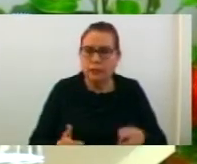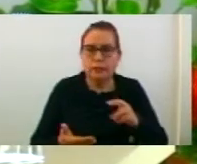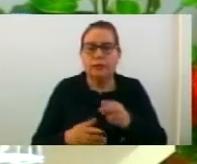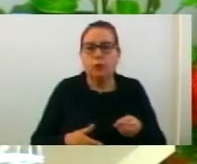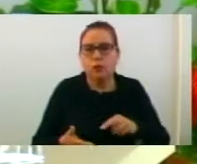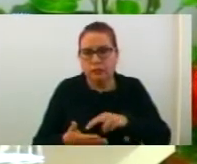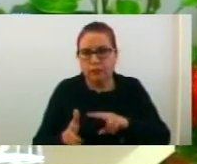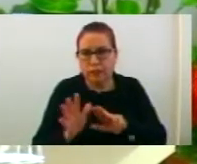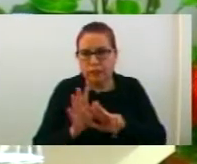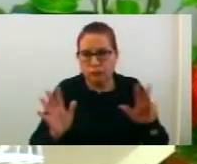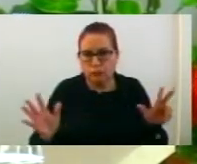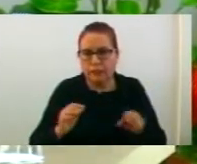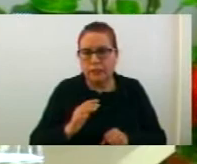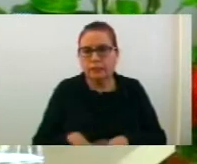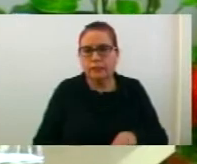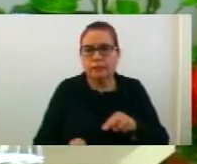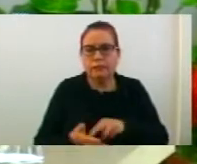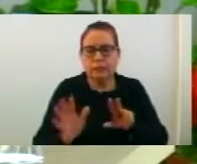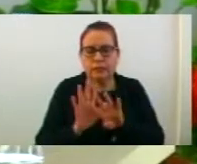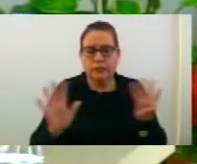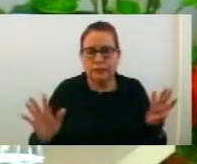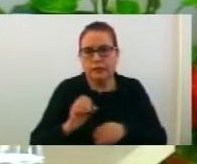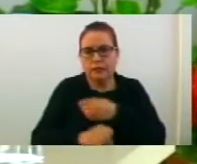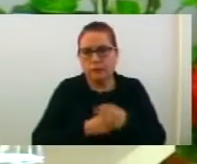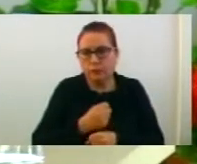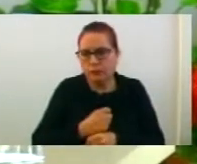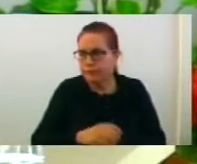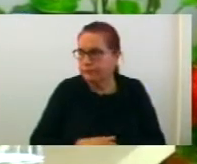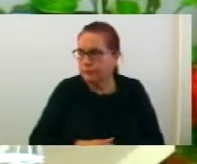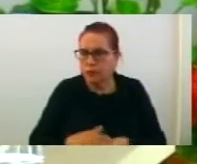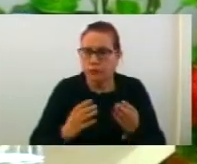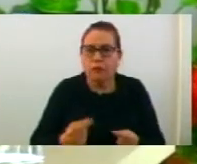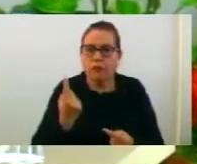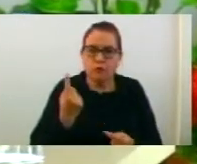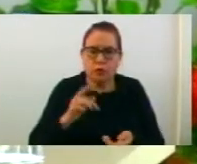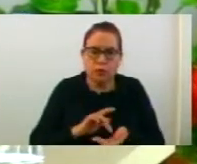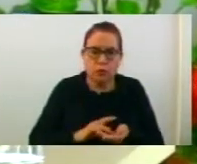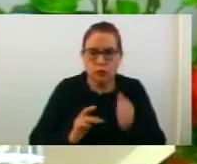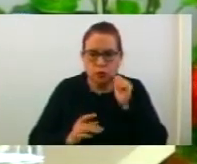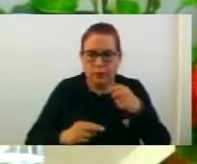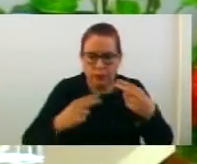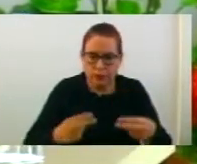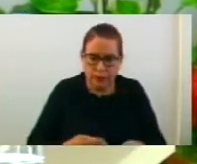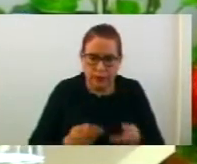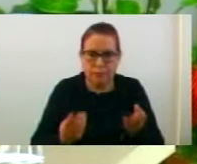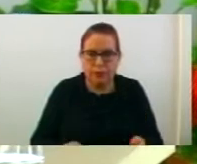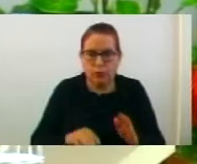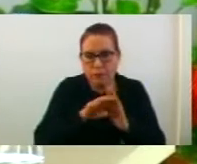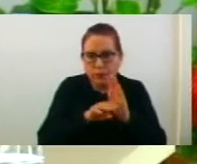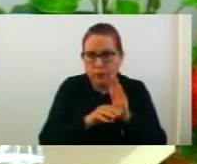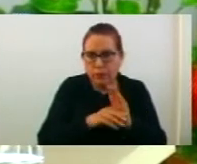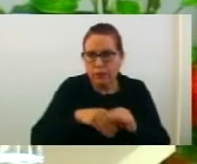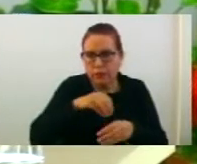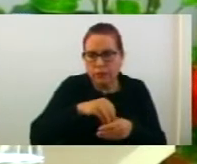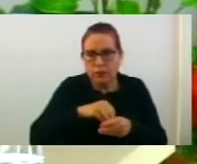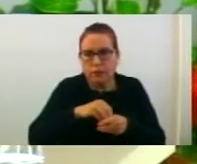во учебната 2018-2019 година. Преминуваме на работа по втората точка, днева ред. Прелог-програма за допълнуване